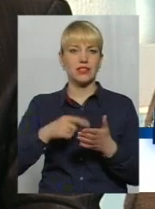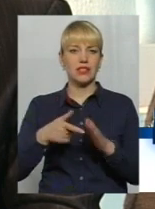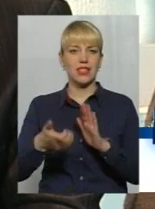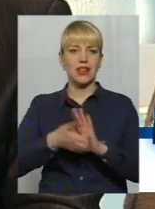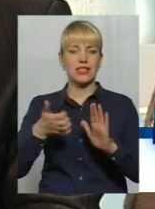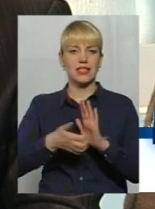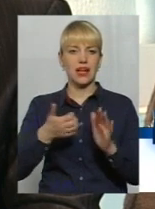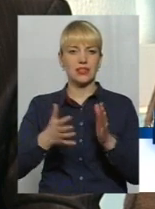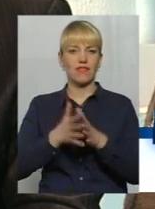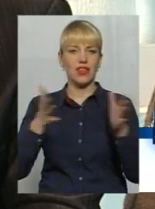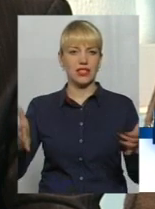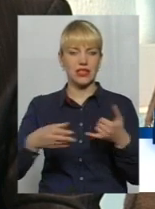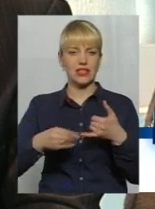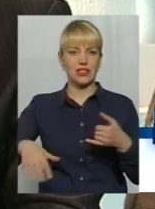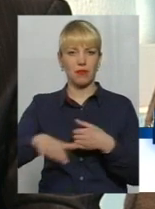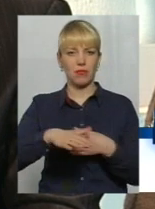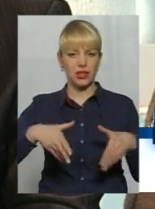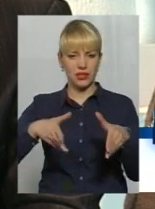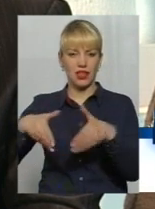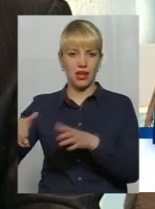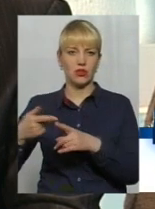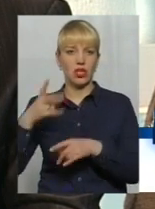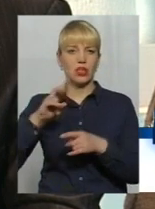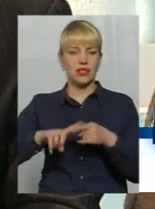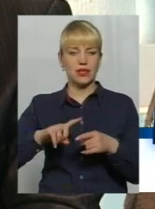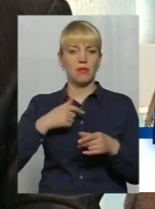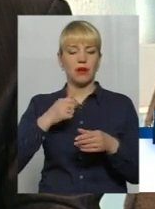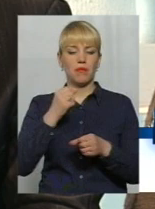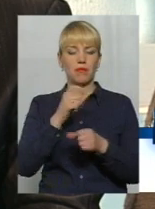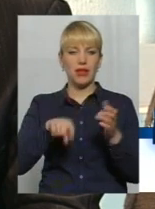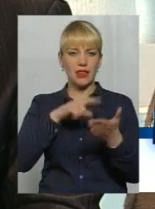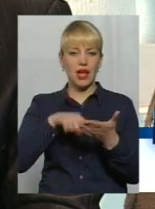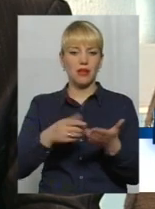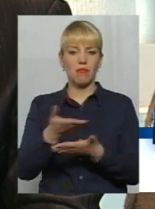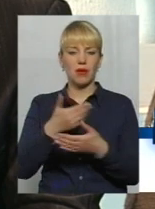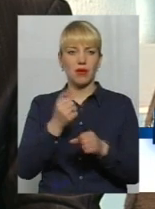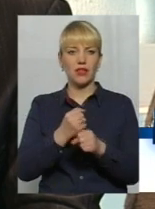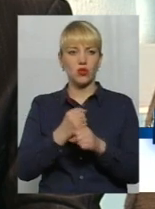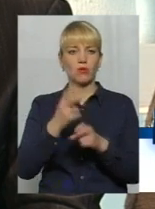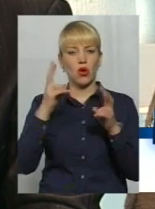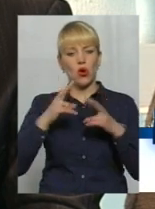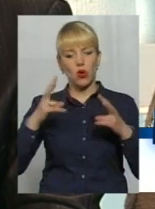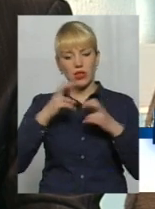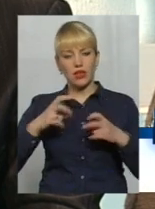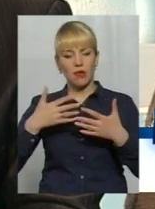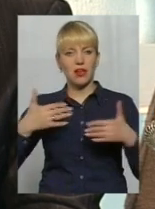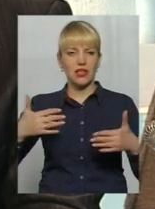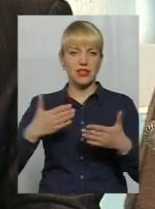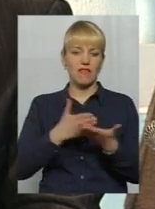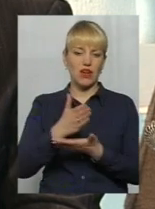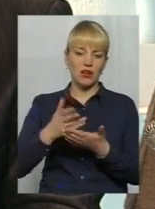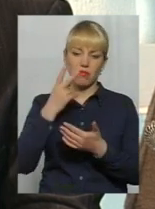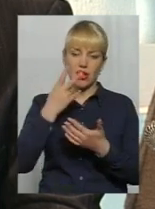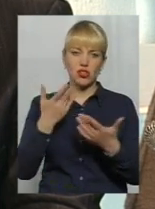ділянок. Але ми працюємо над цим питанням, ми розглядаємо різні варіанти, і ми вже бачимо для себе кілька альтернатив,